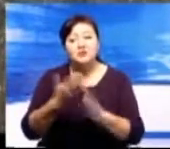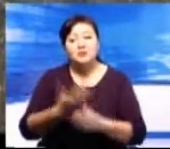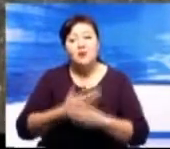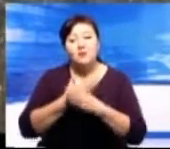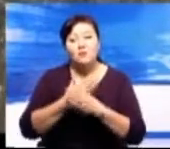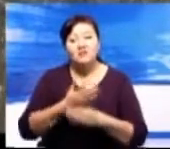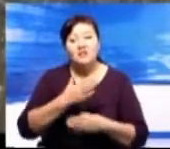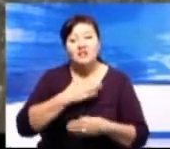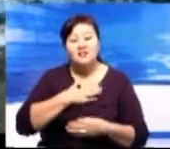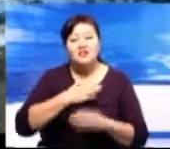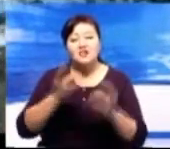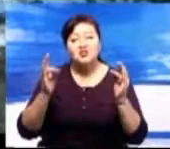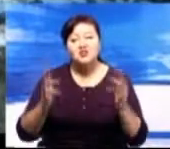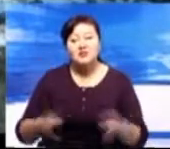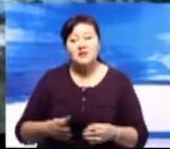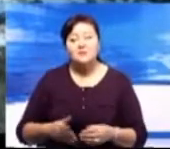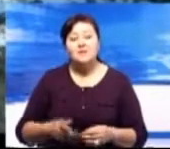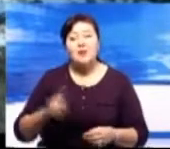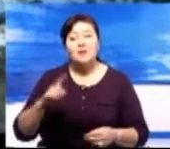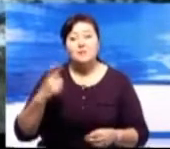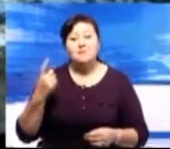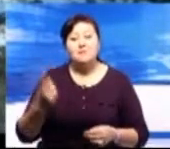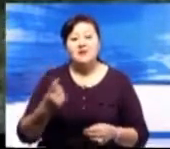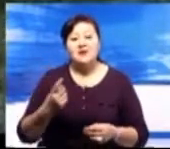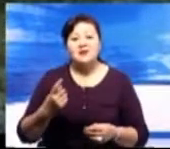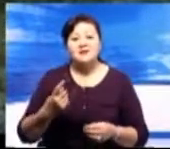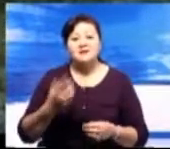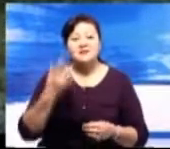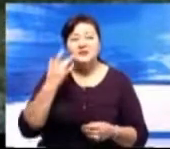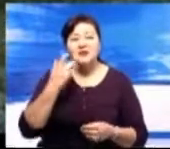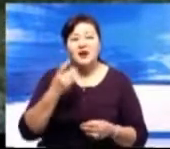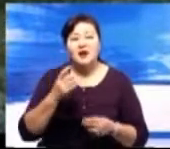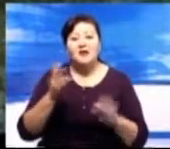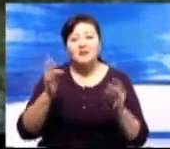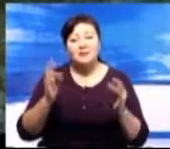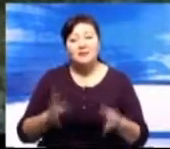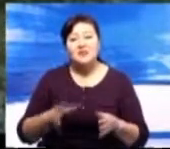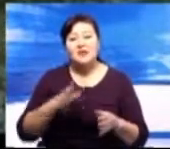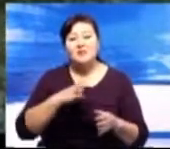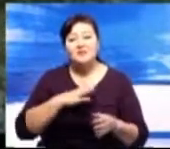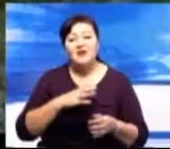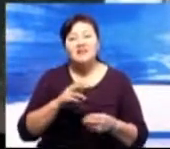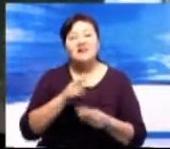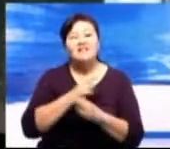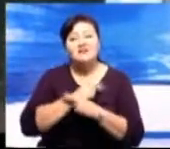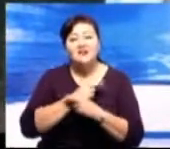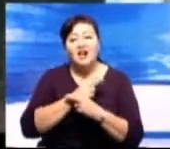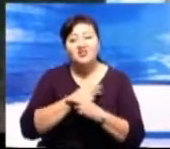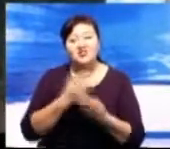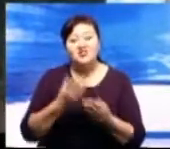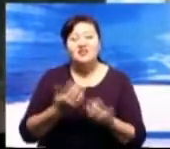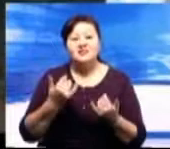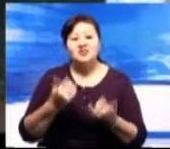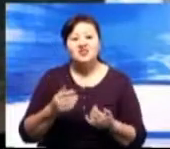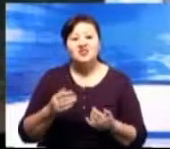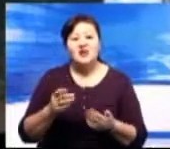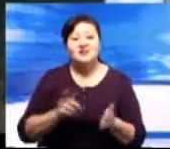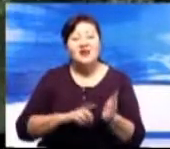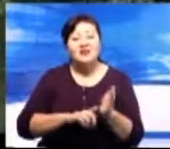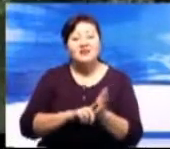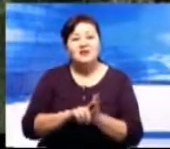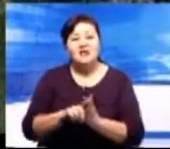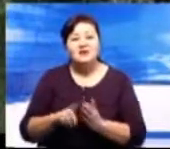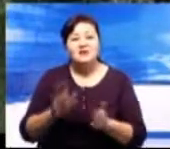Когда перемерзает орык, первым удар на себя берет дачный массив. Сейчас, когда морозов еще нет, но орык замусорен, вся земля уже